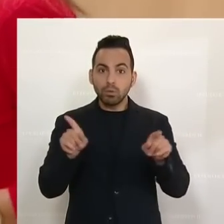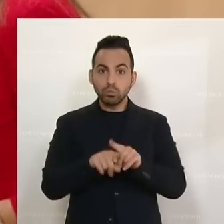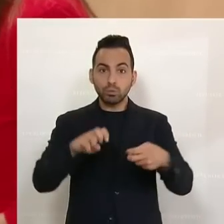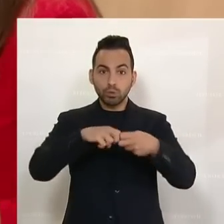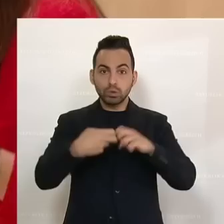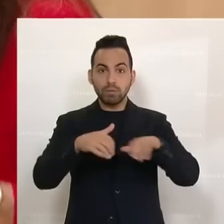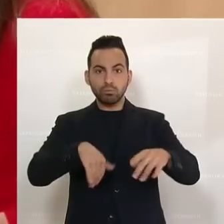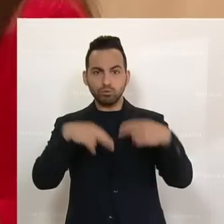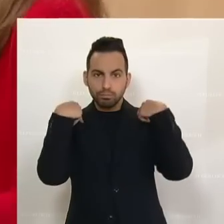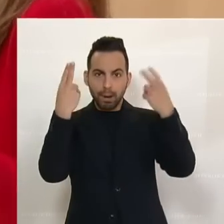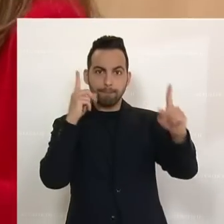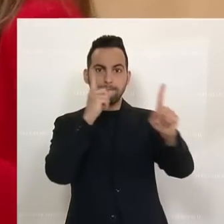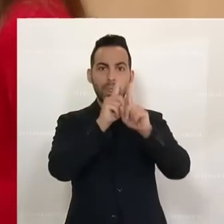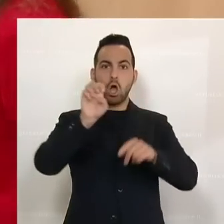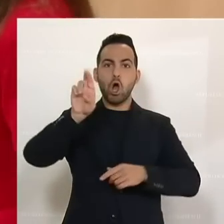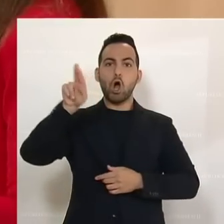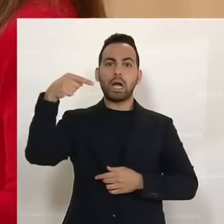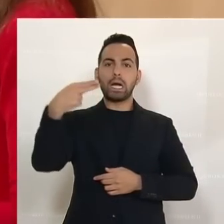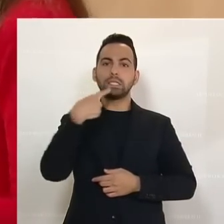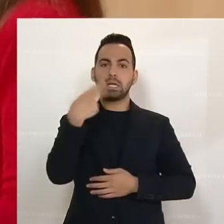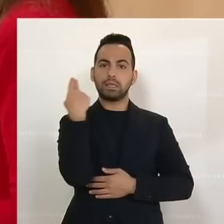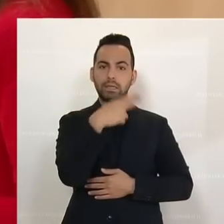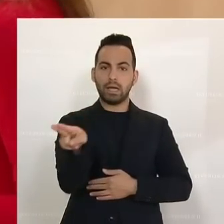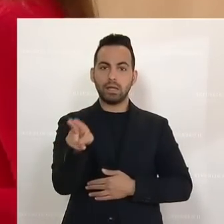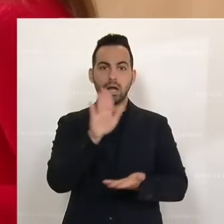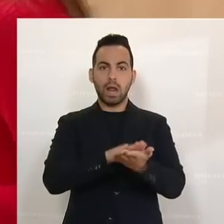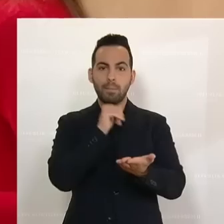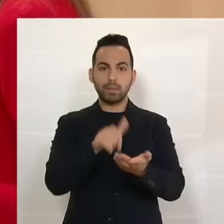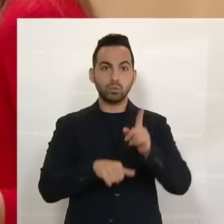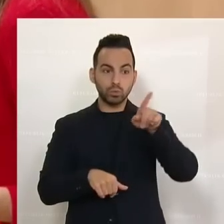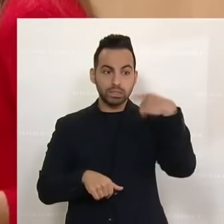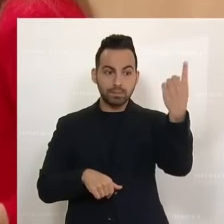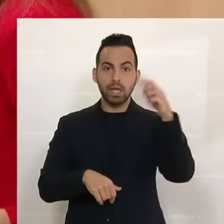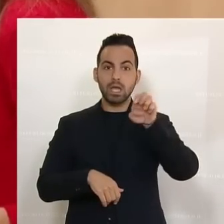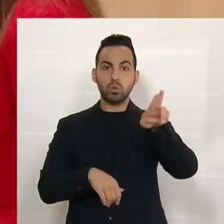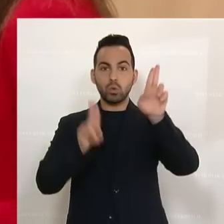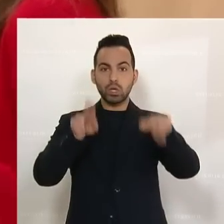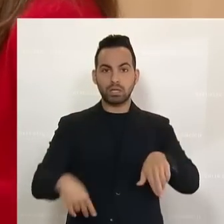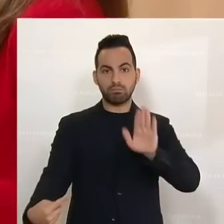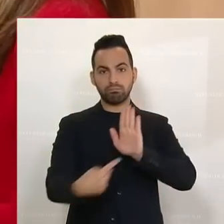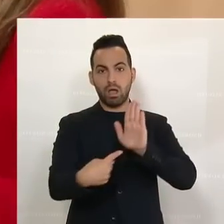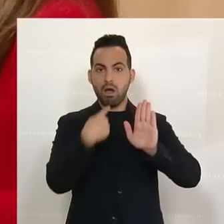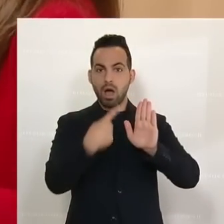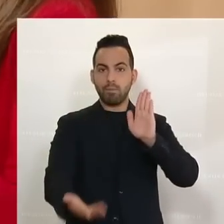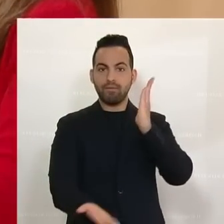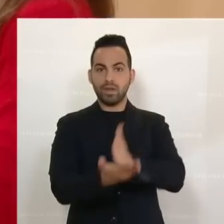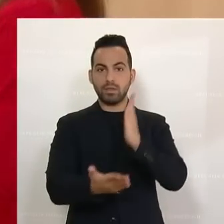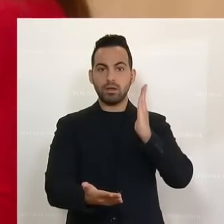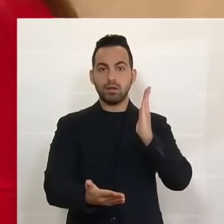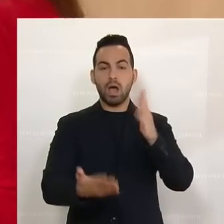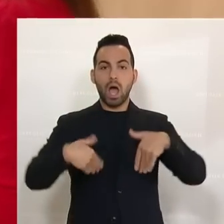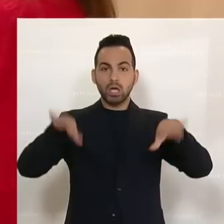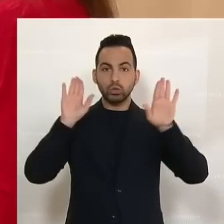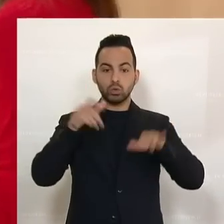Brüssel anlegen, weil der EuGH sagt, nein, das geht nicht. Und der legt das EU-Recht aus. Der sagt, Aberkennung